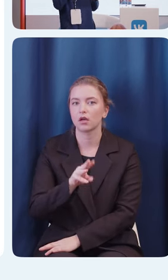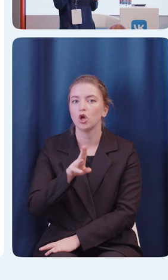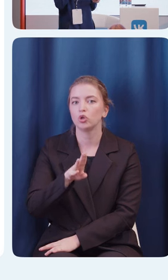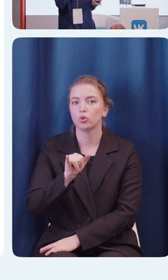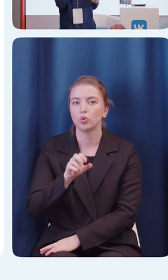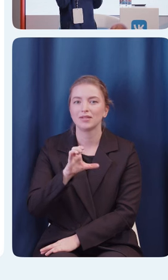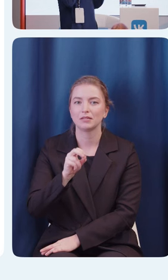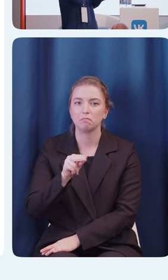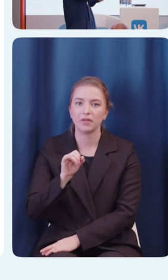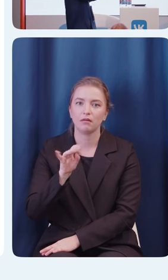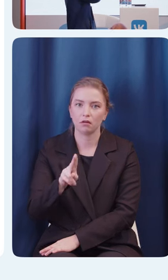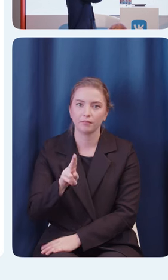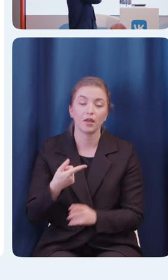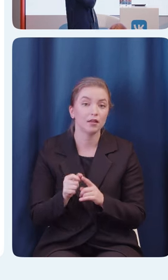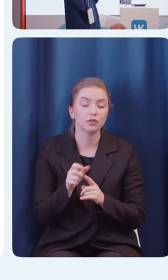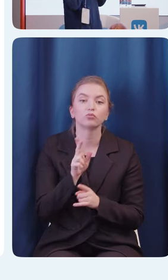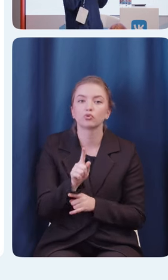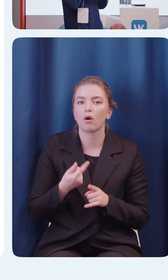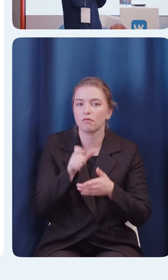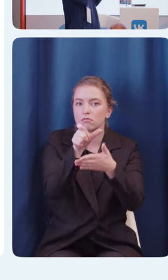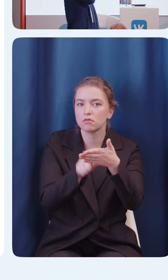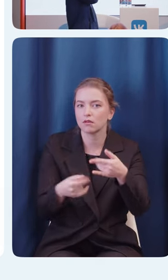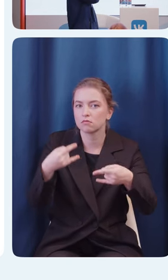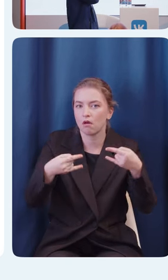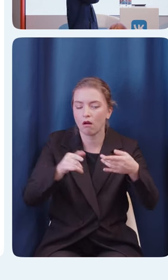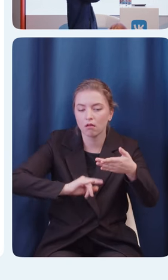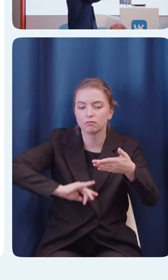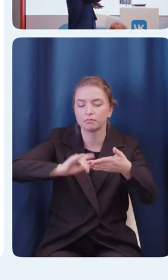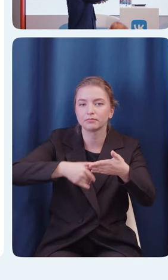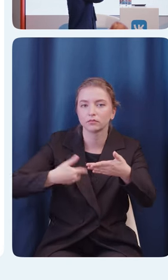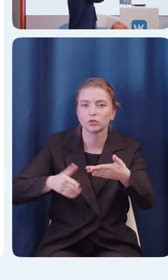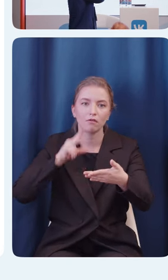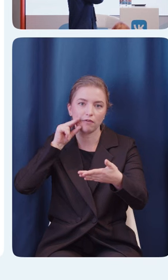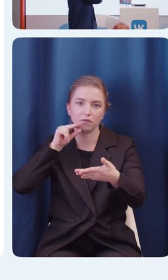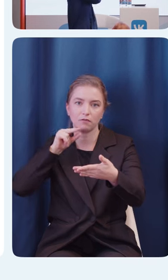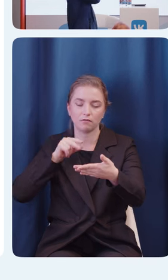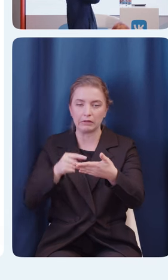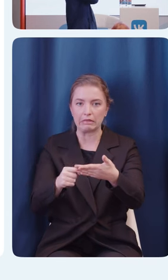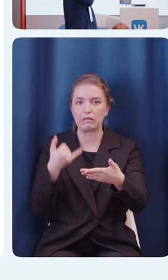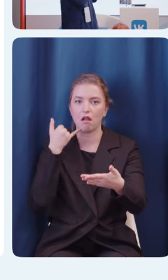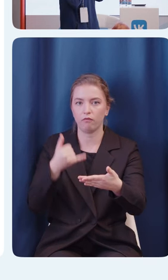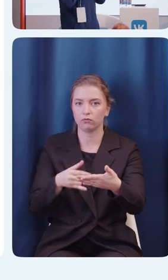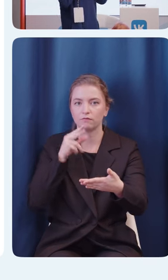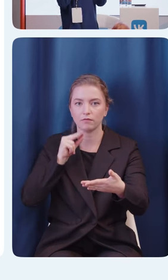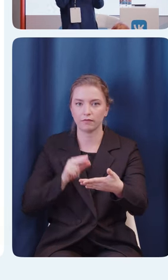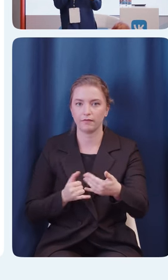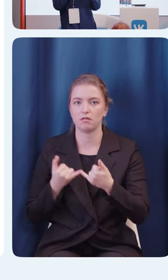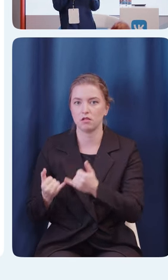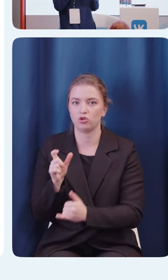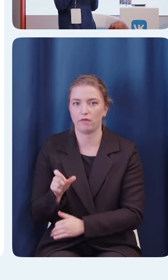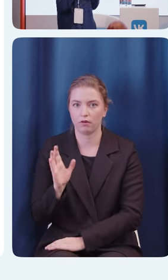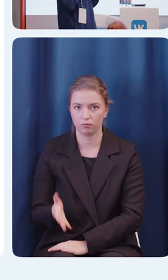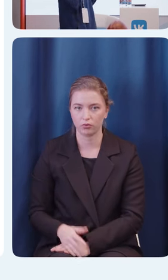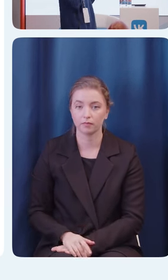экране в какой-то контент. Далее восьмой сервис